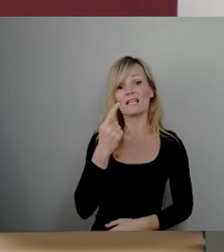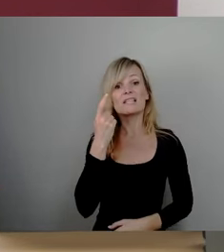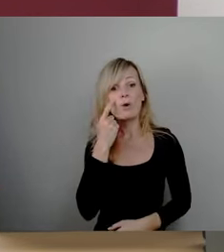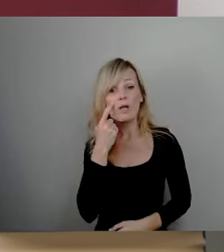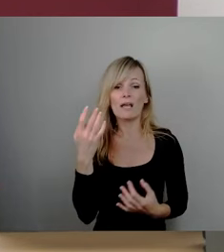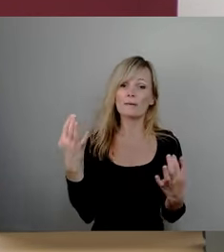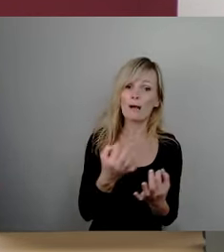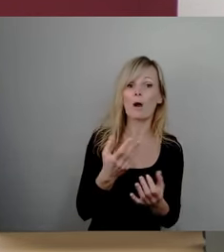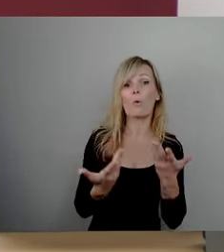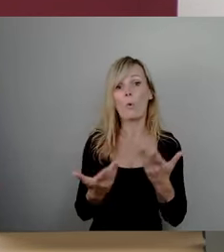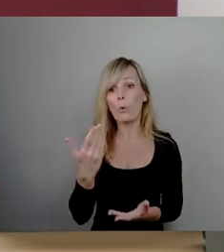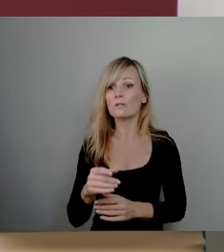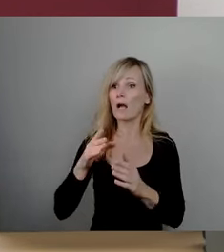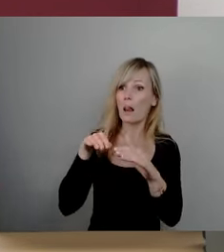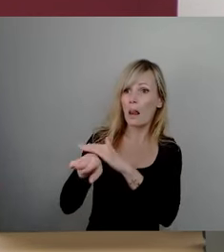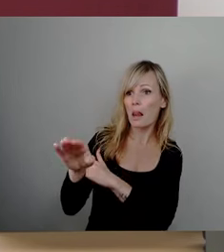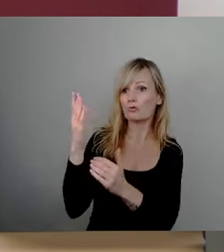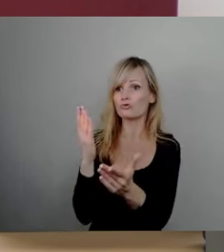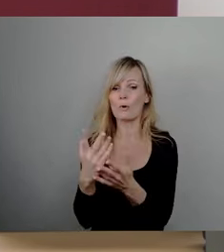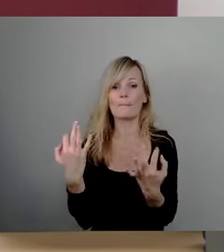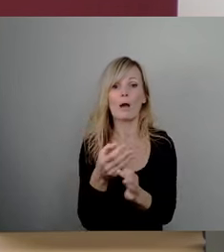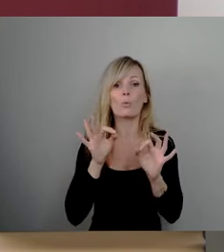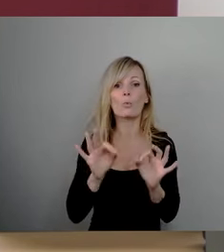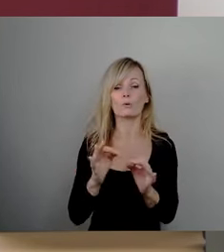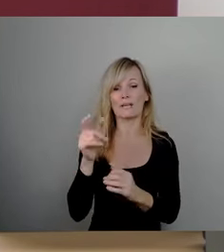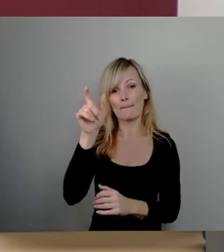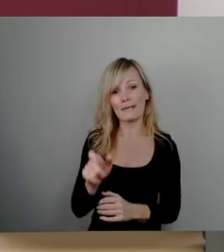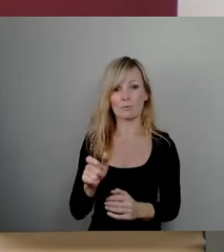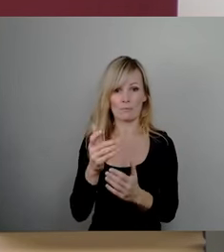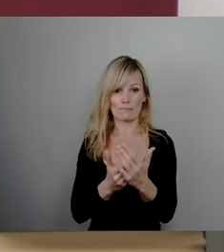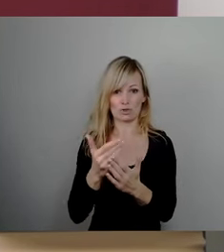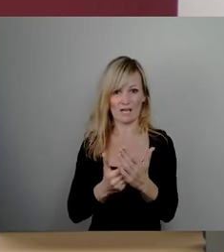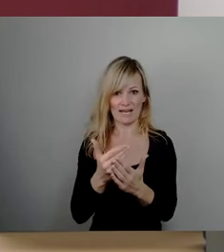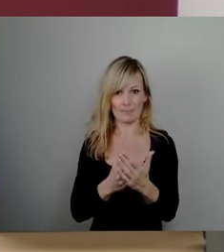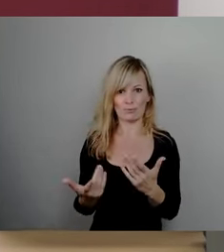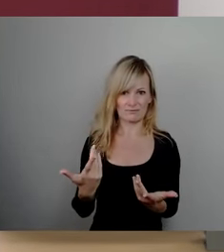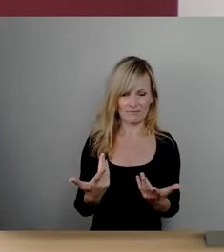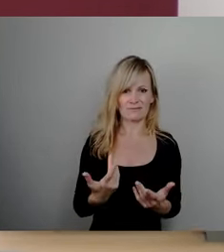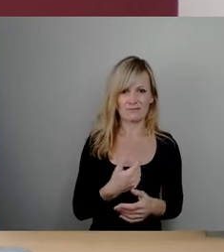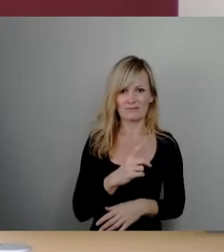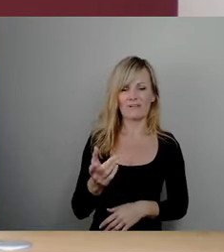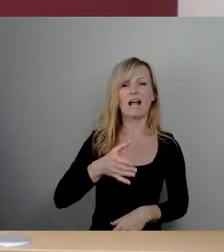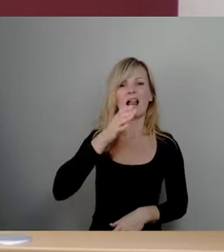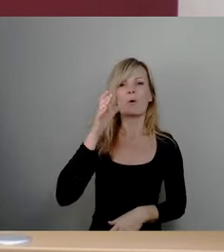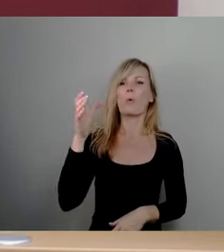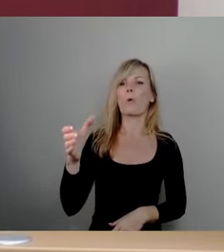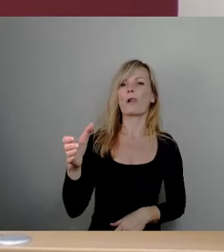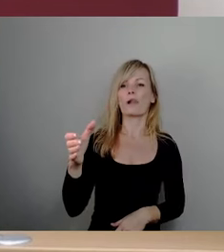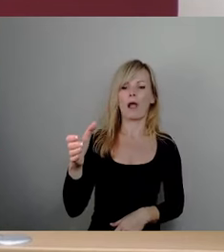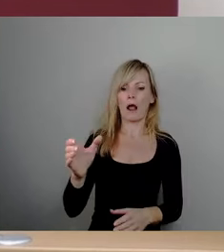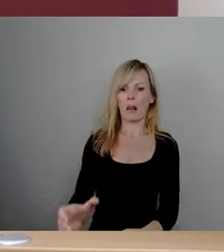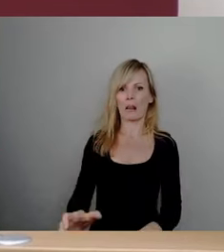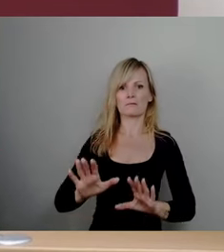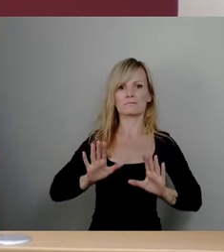die Personen nicht mehr, also sozusagen nicht bei der Tat ertappt, also nicht mit der Alkoholflasche in der Hand oder beim Lärmen,